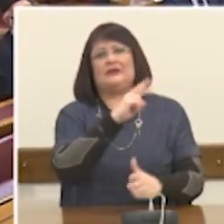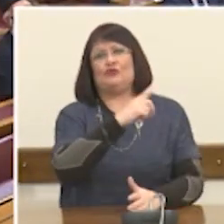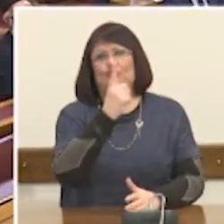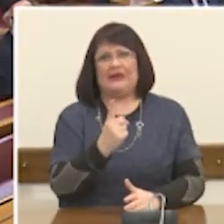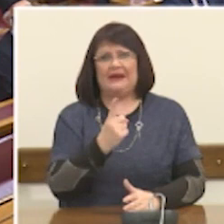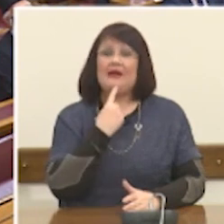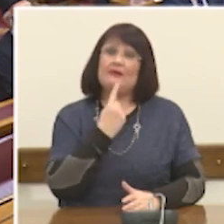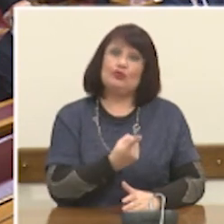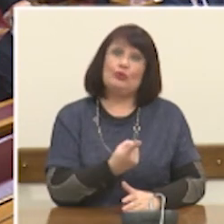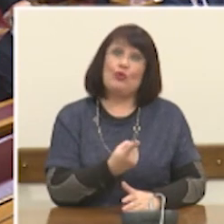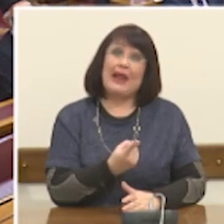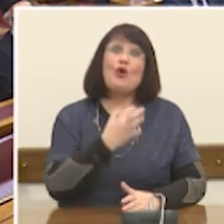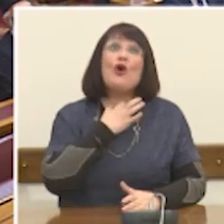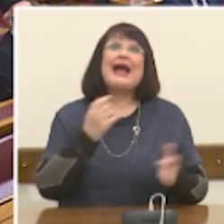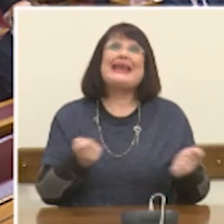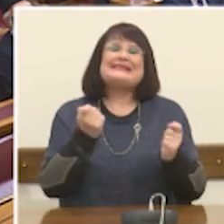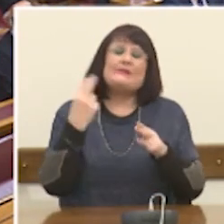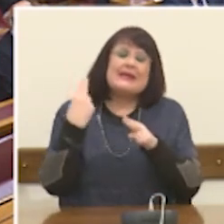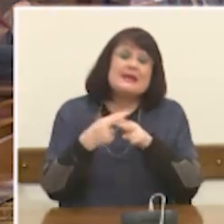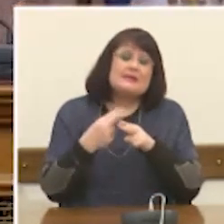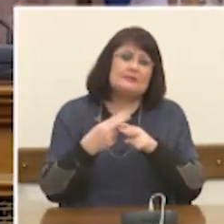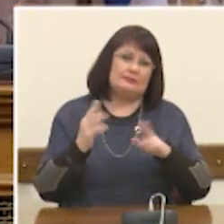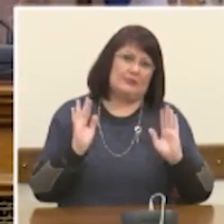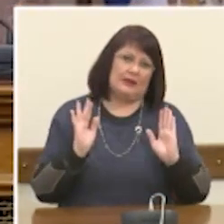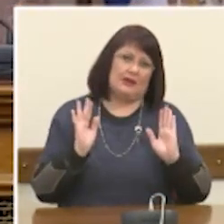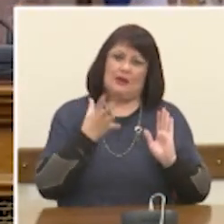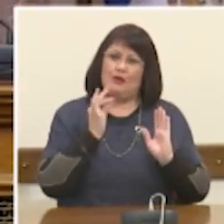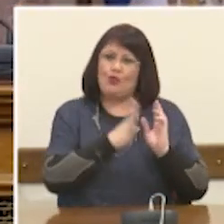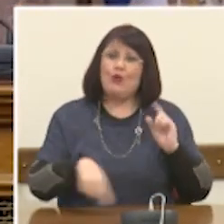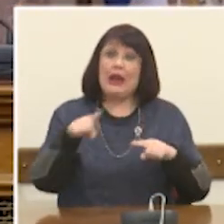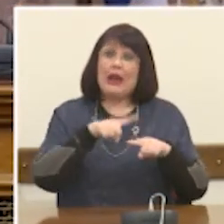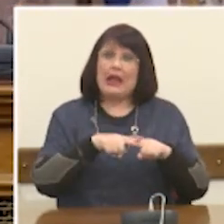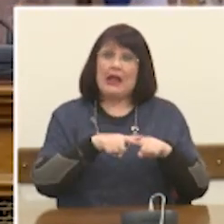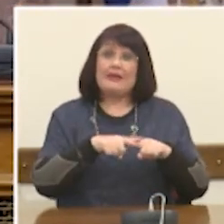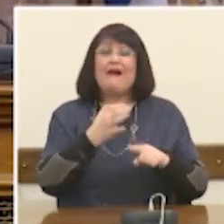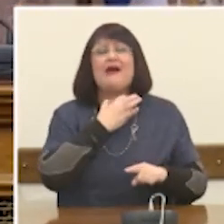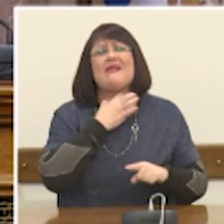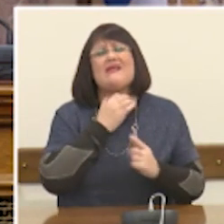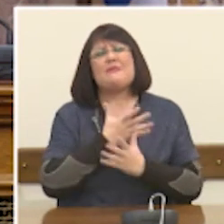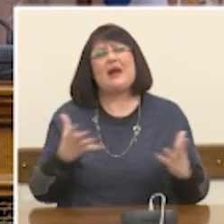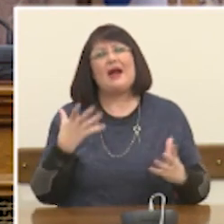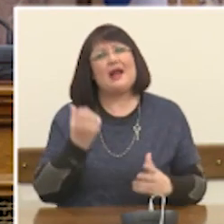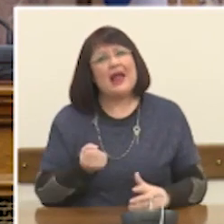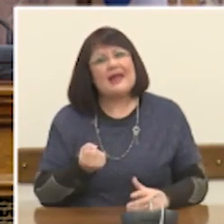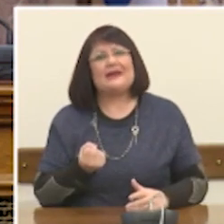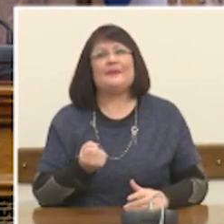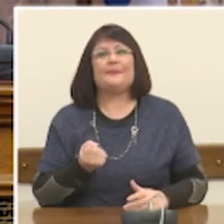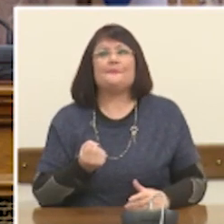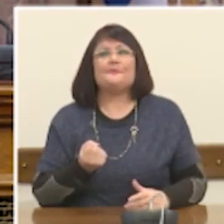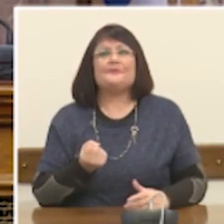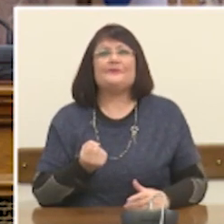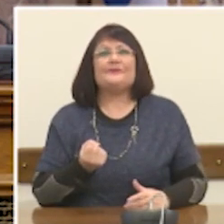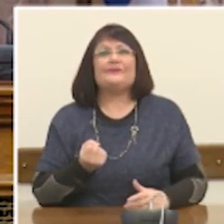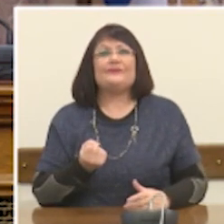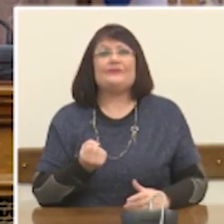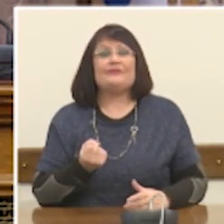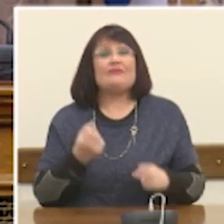και κρίσιμη και χρήσιμη. Γιατί η χώρα έχει μεγάλη ανάγκη από έγκυρες αναλύσεις,